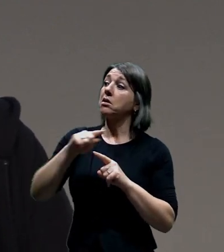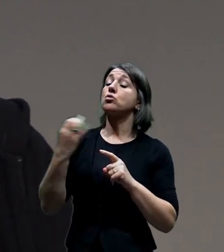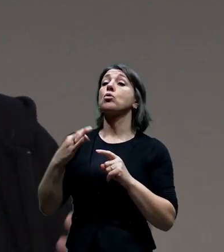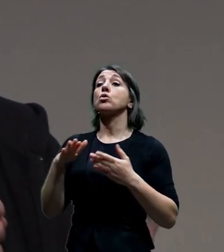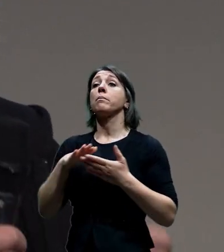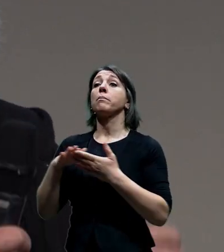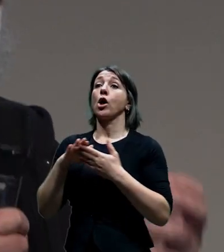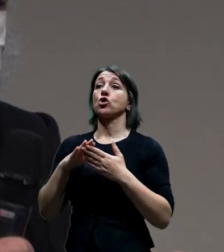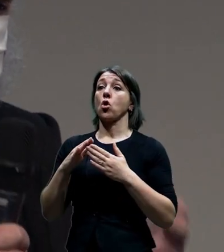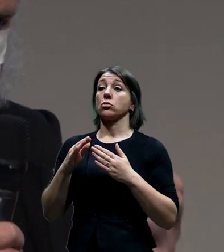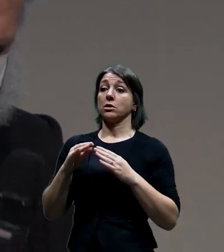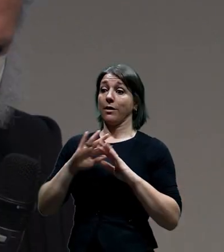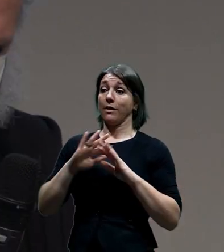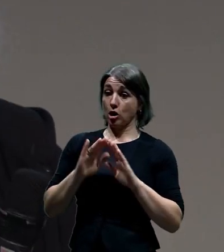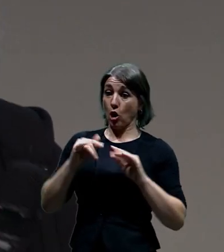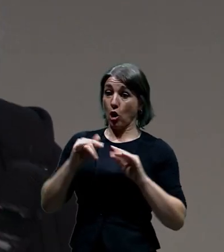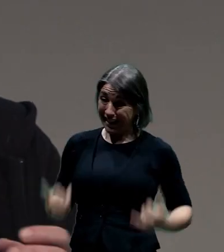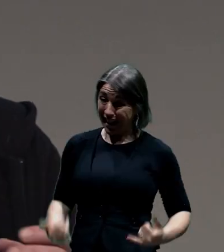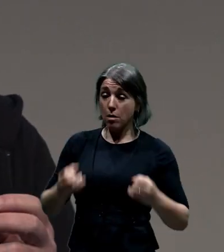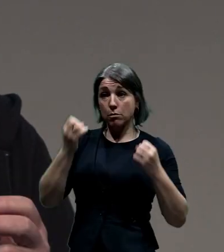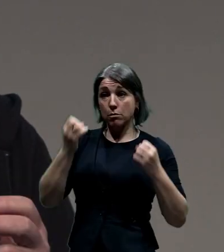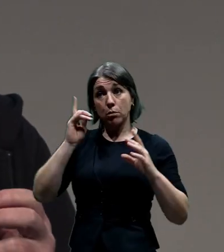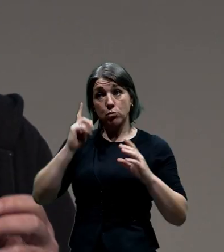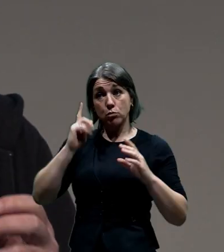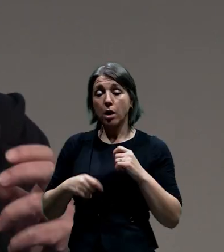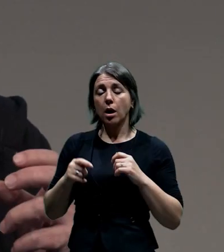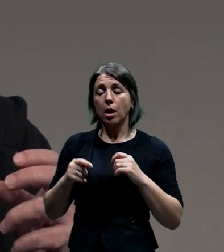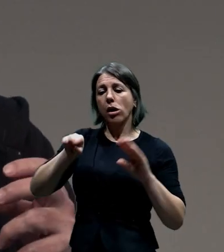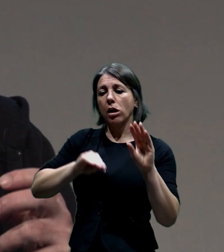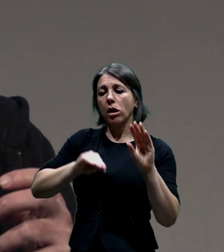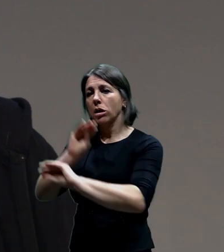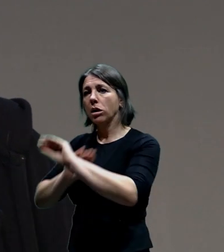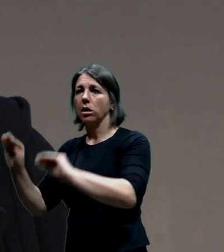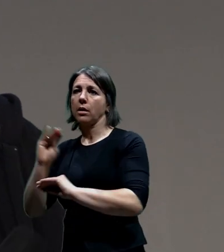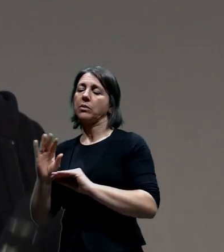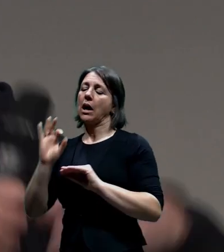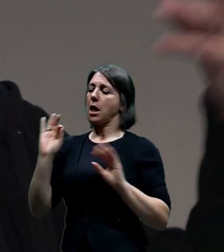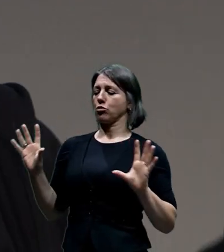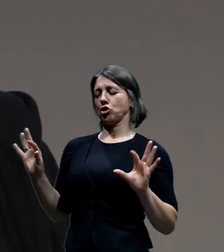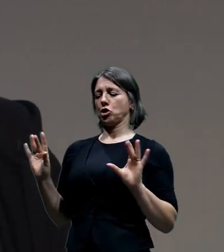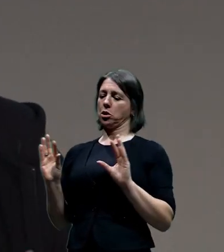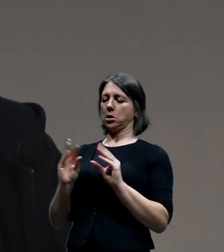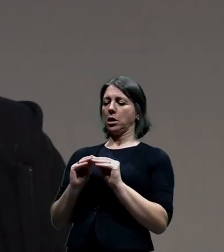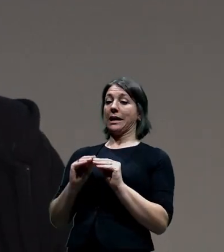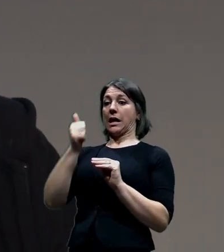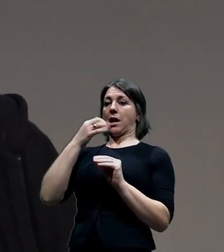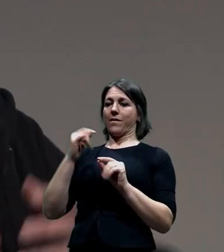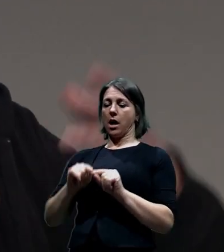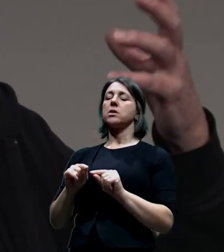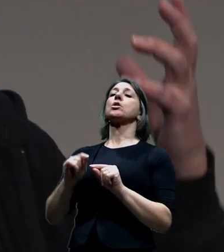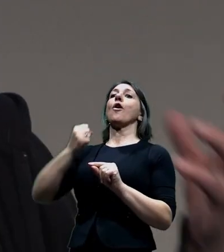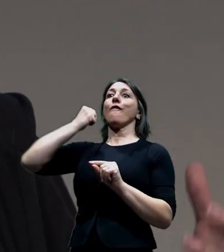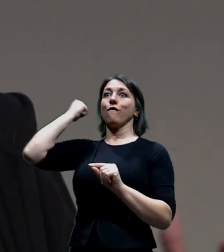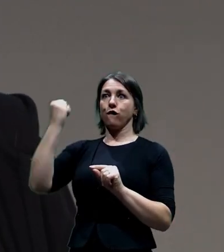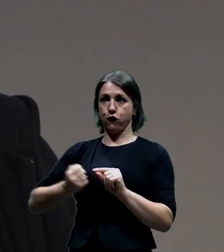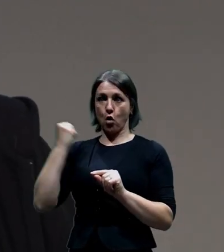nemá třeba opatřit něco, co bude vlastně, nebude vlastně fungovat jakoby ze 100%, že to je vlastně takový